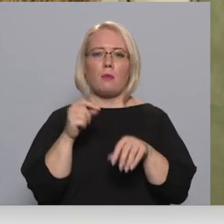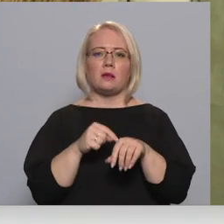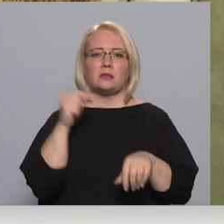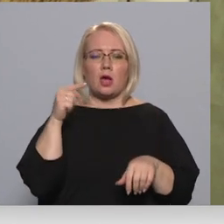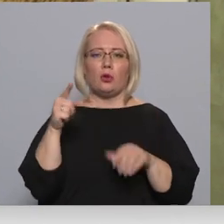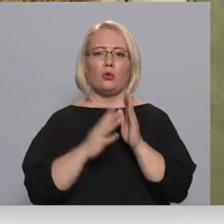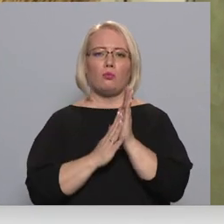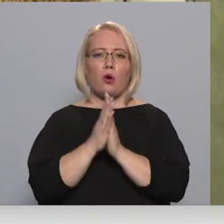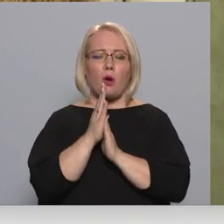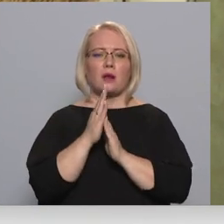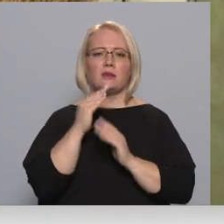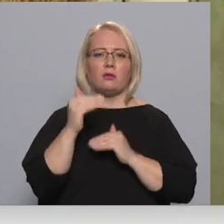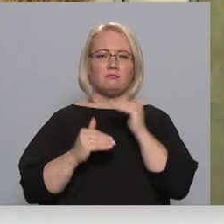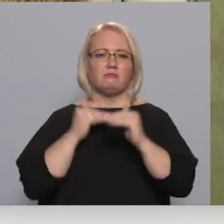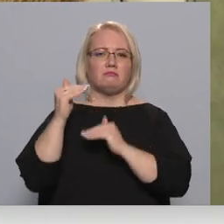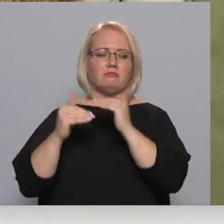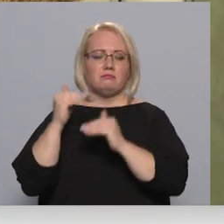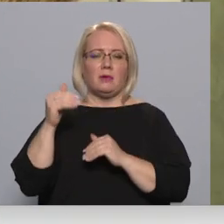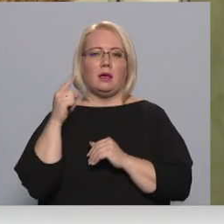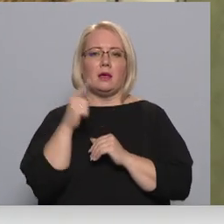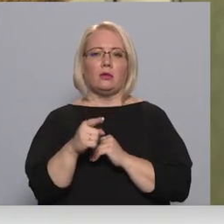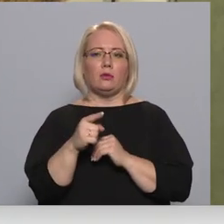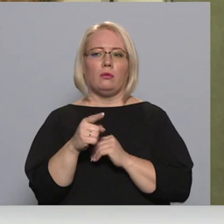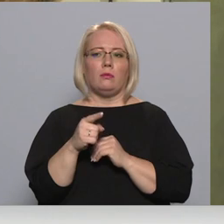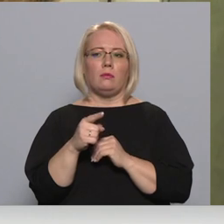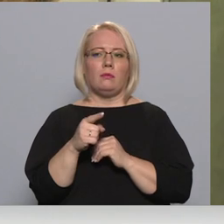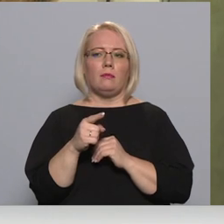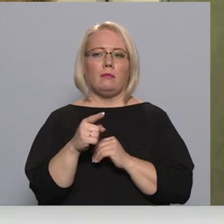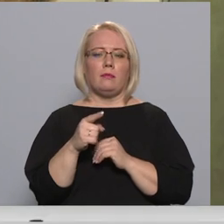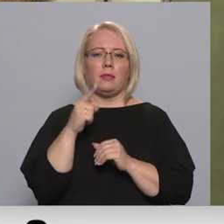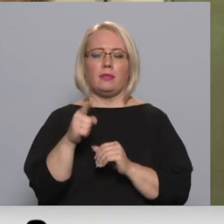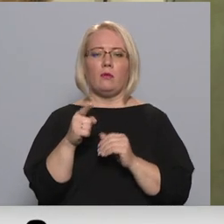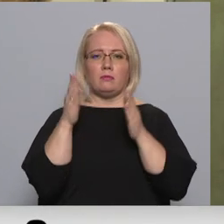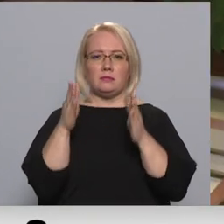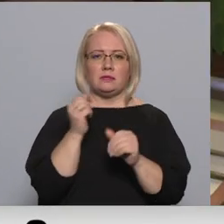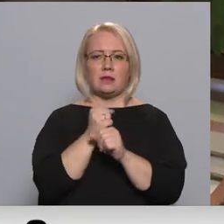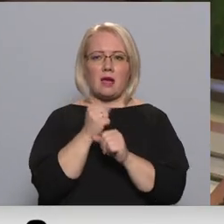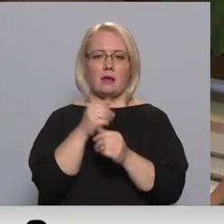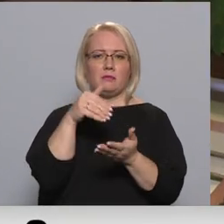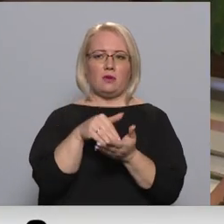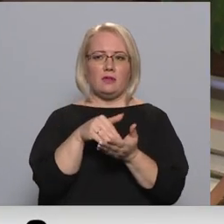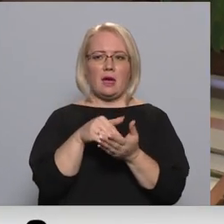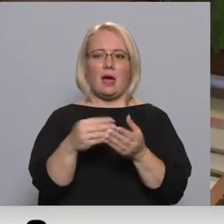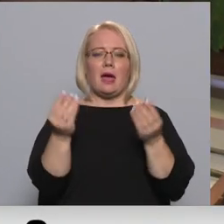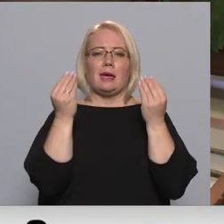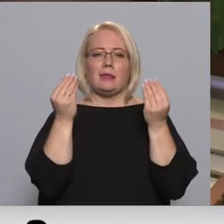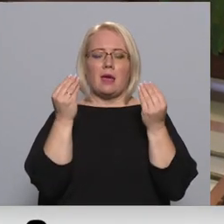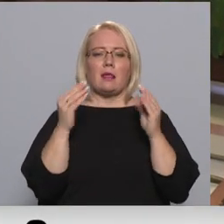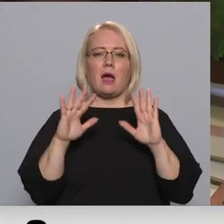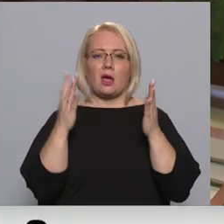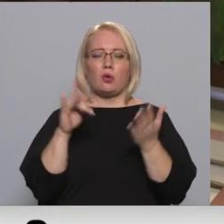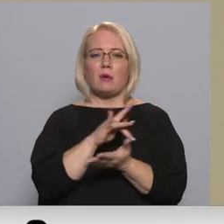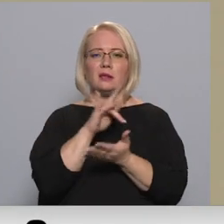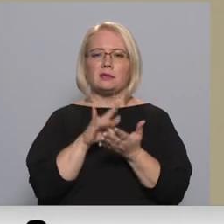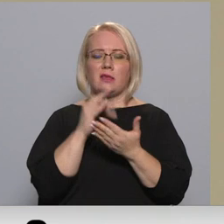progresē, ka tu virzēs uz priekšu, jo, ja viss būtu vienās, tad it kā ar tevi strādā, bet tu stāv uz vietu. Ideālā gadījumā centra